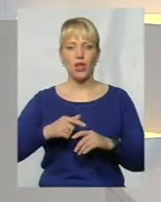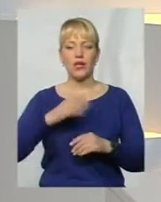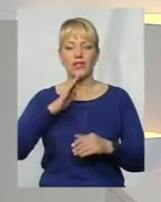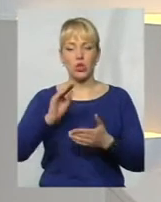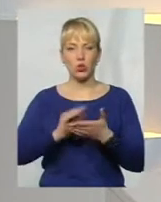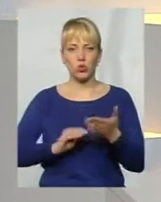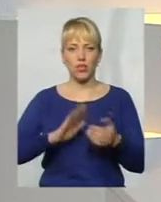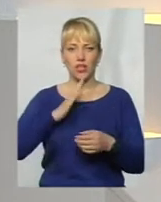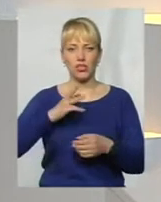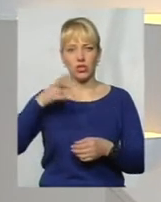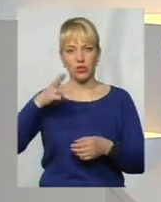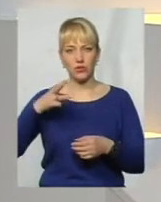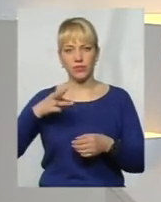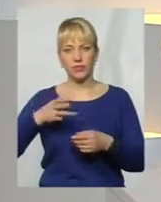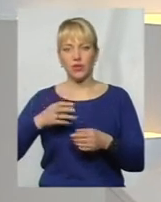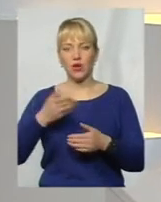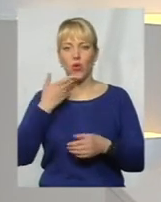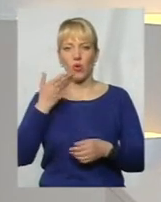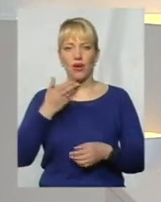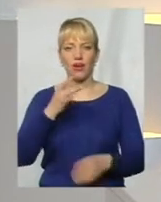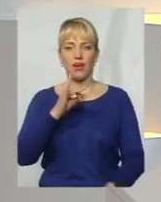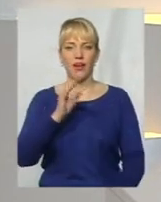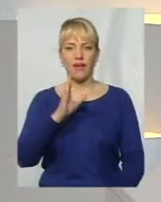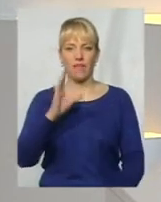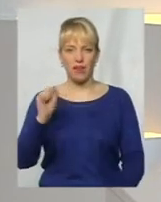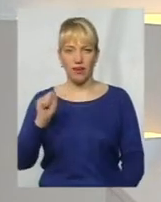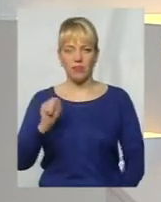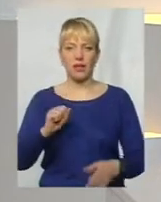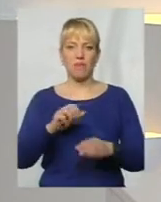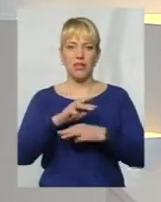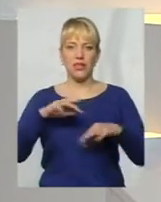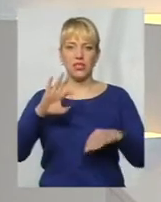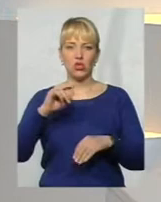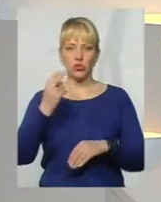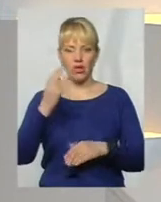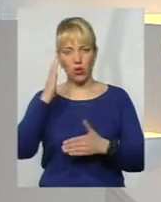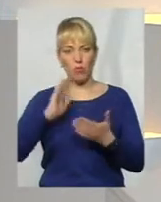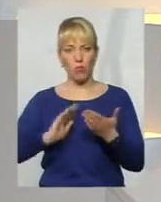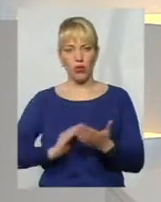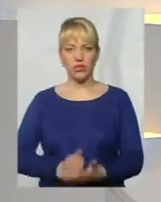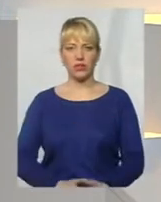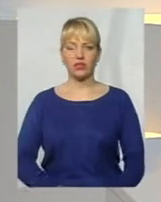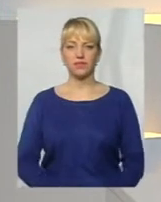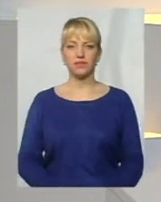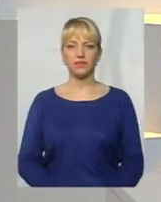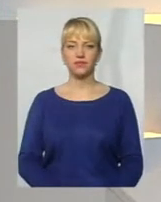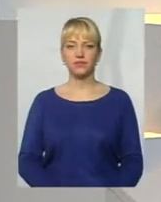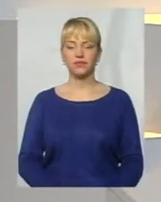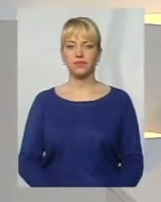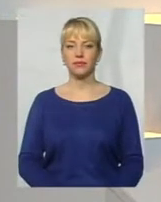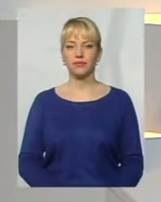журналісти записали коментарій Андрія Реви, міністра соціальної політики. Давайте його послухаємо і потім прокоментуємо.